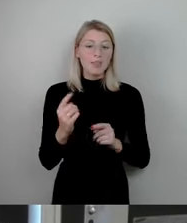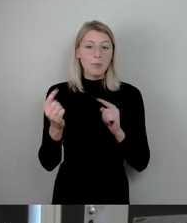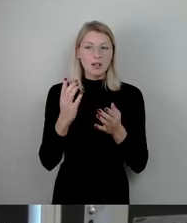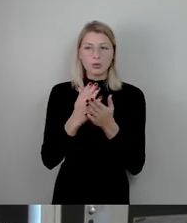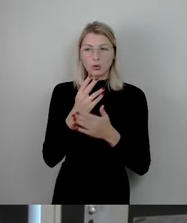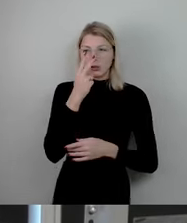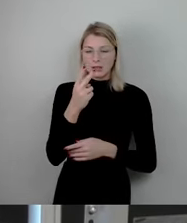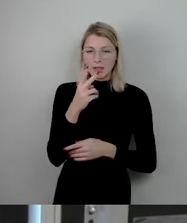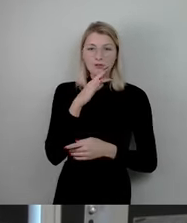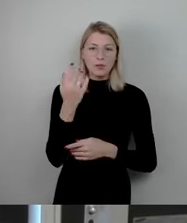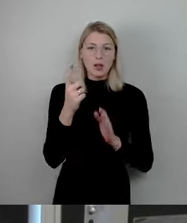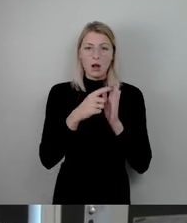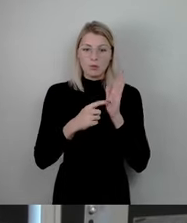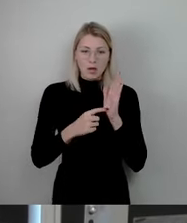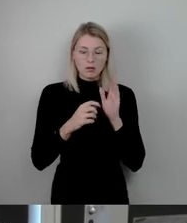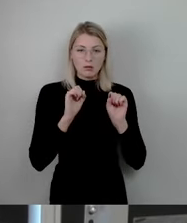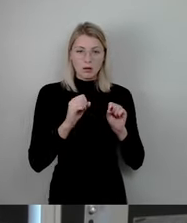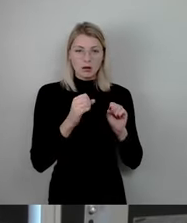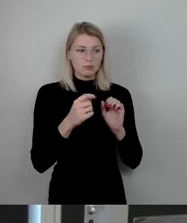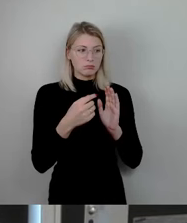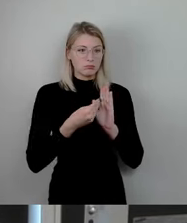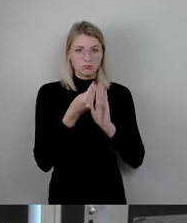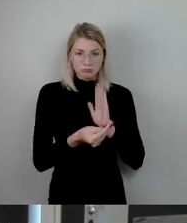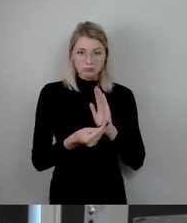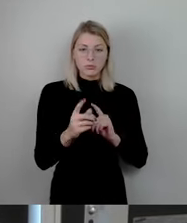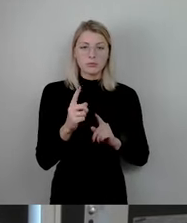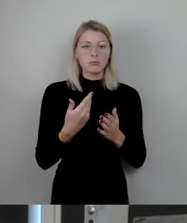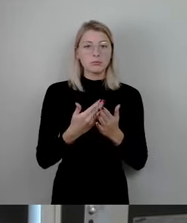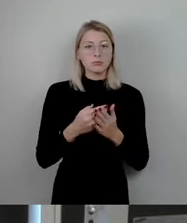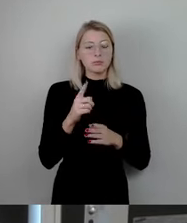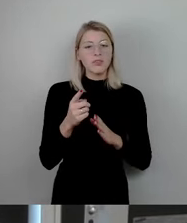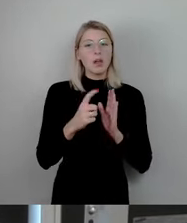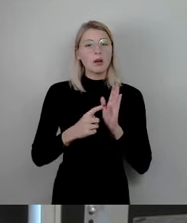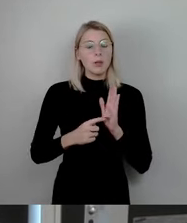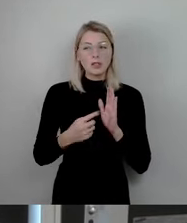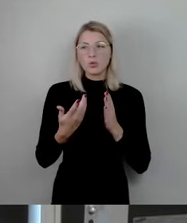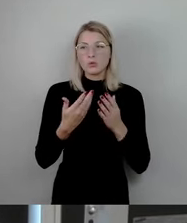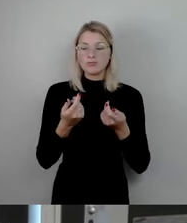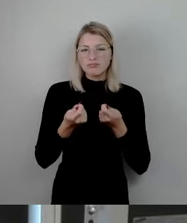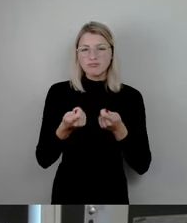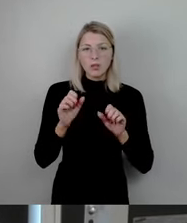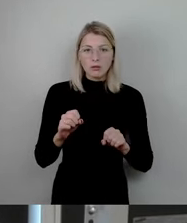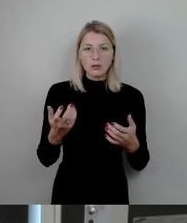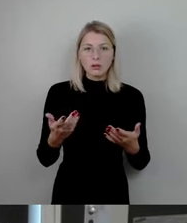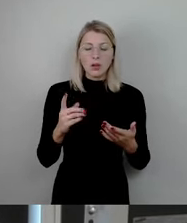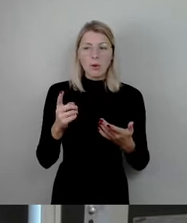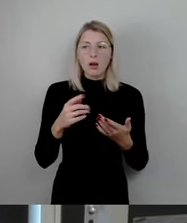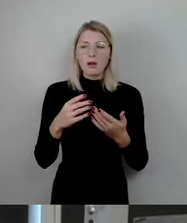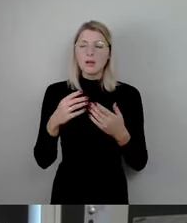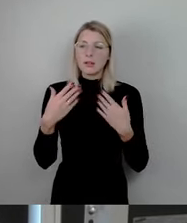vieles argumentieren. und es sind ja die Argumentationstechniken, dass man die Sache einfach auch so verdrehen kann,